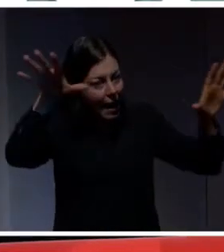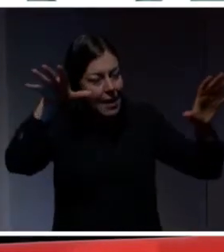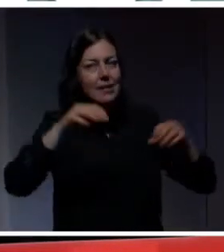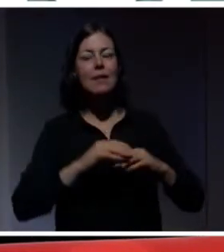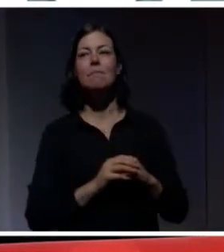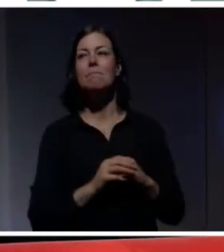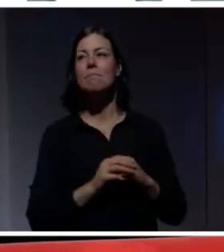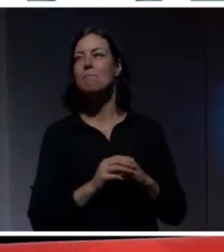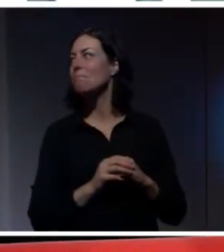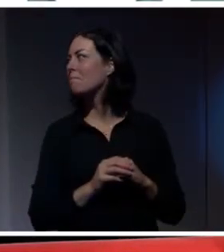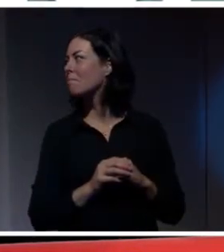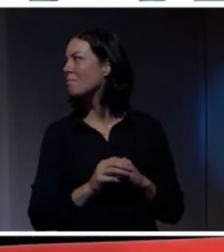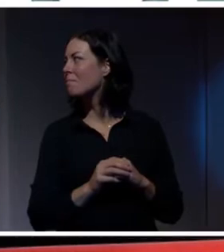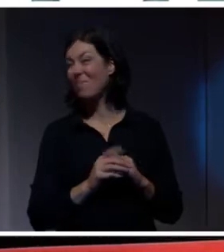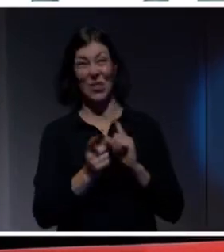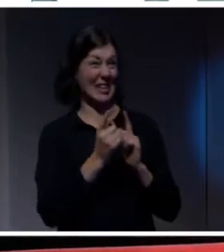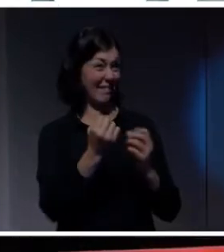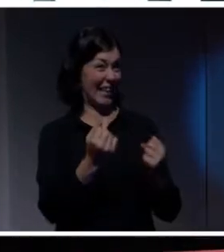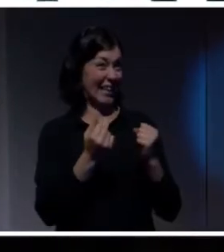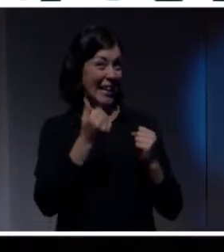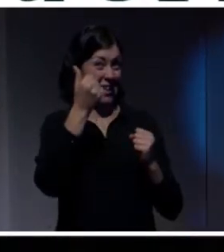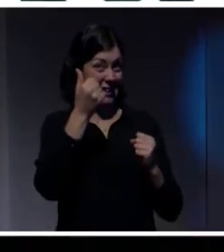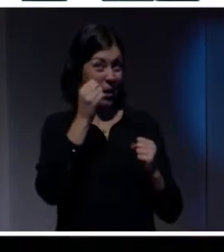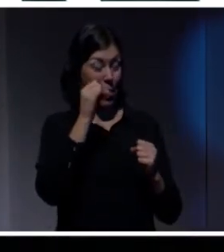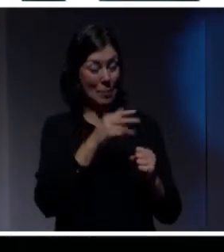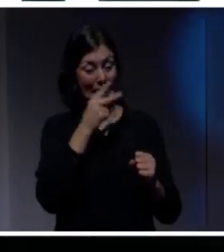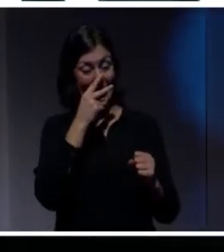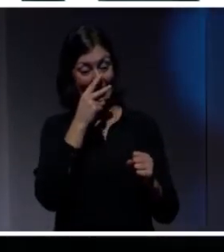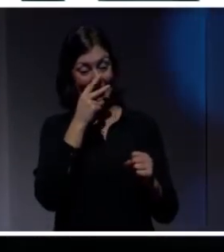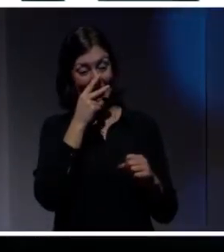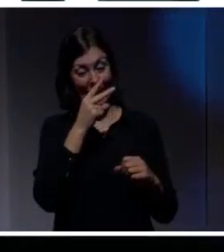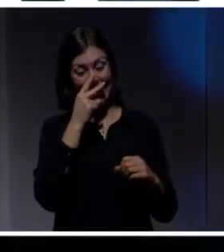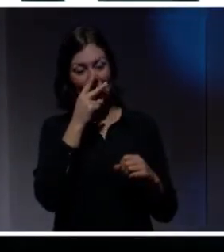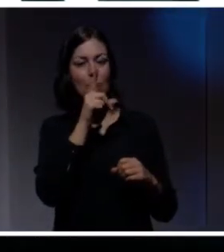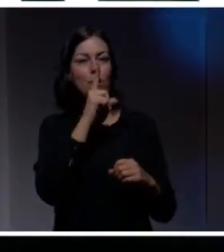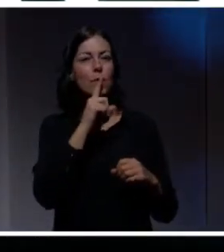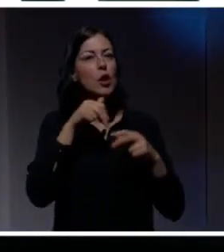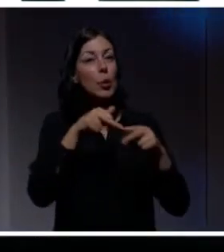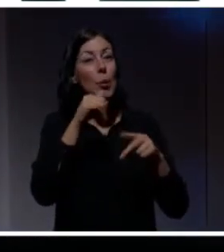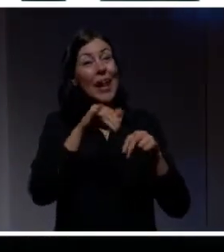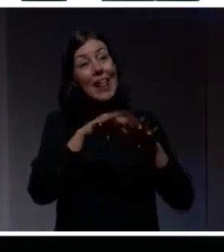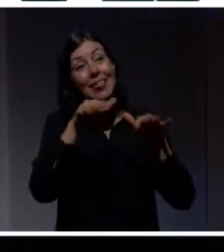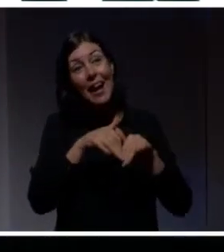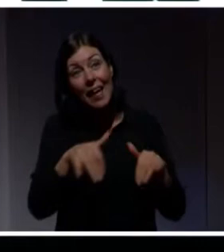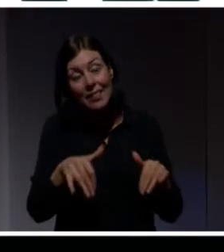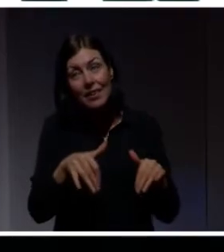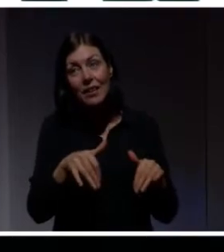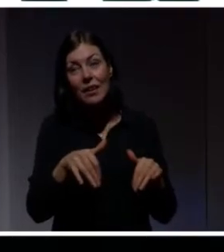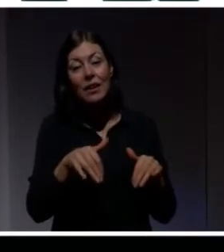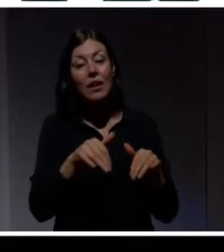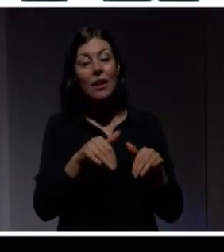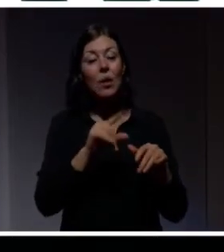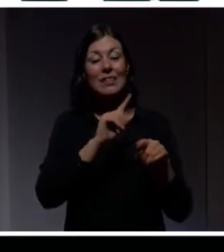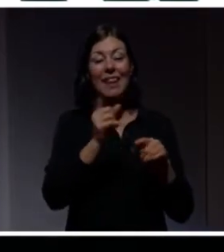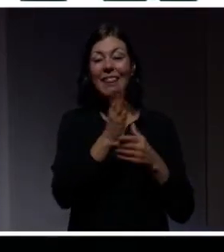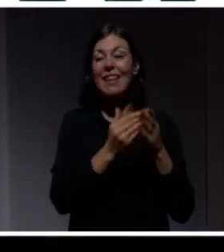Och det här är kanske det viktigaste av allt. När man tittar på gulliga djur på internet. Och skickar de